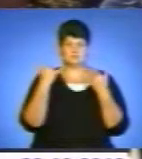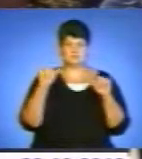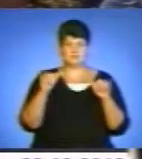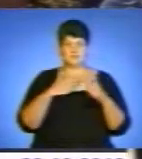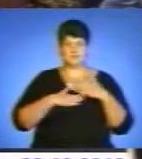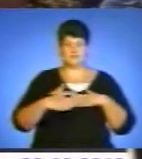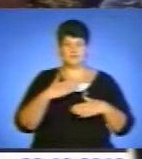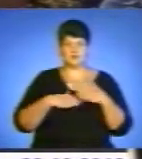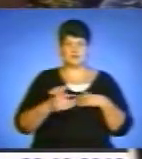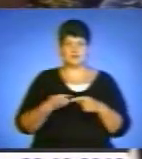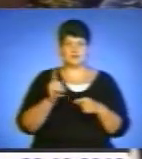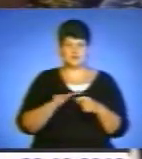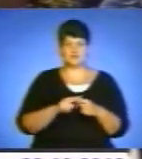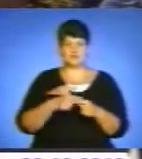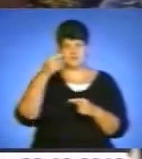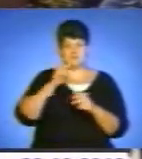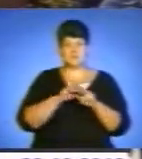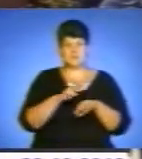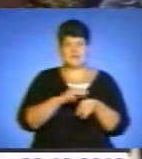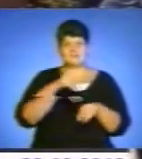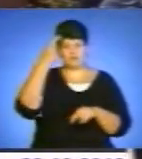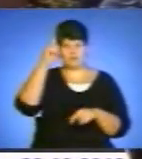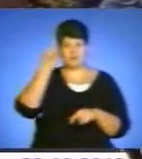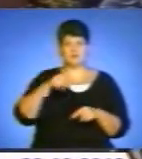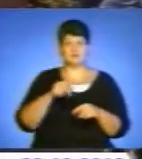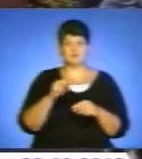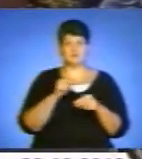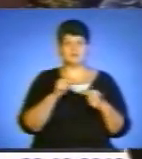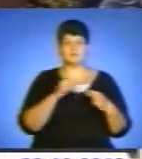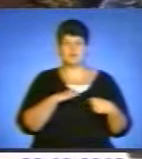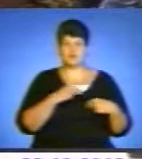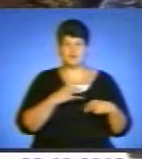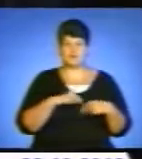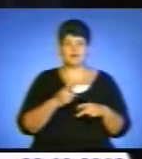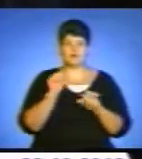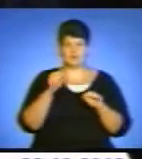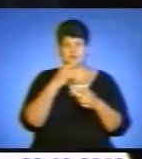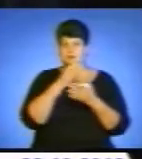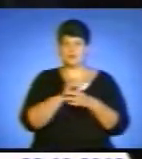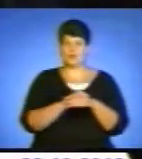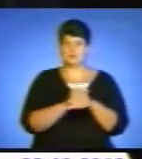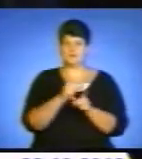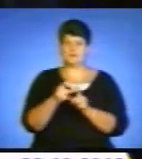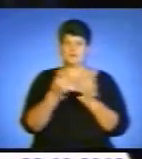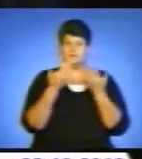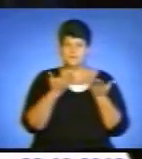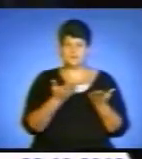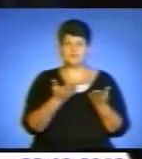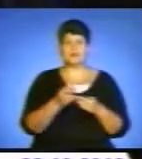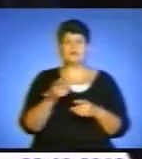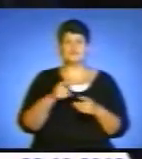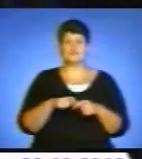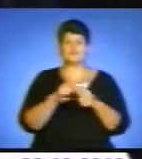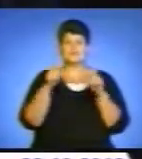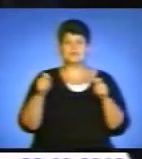що в нас ще міліція міє працювати, і не тільки міг погані слова про них казати, багато дуже добрих. Проти злобисників порушили кримінальну справу за